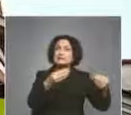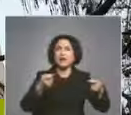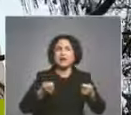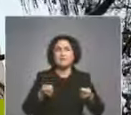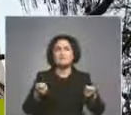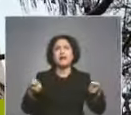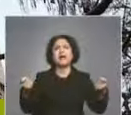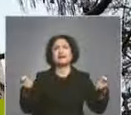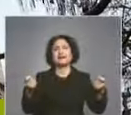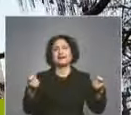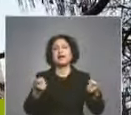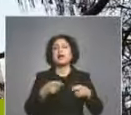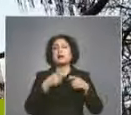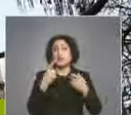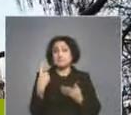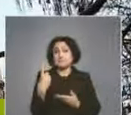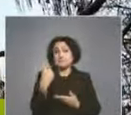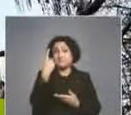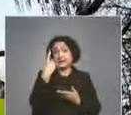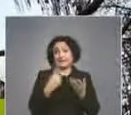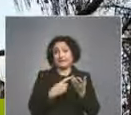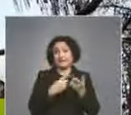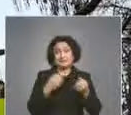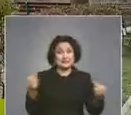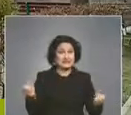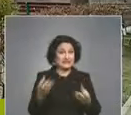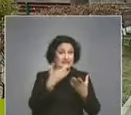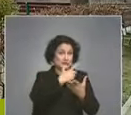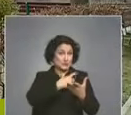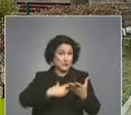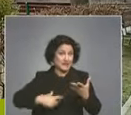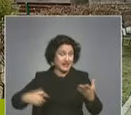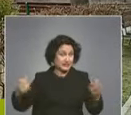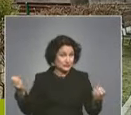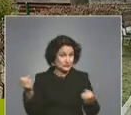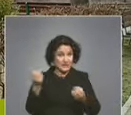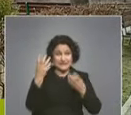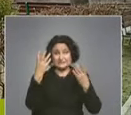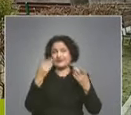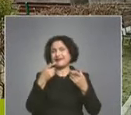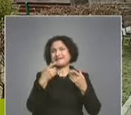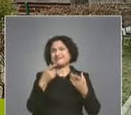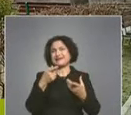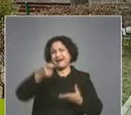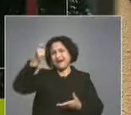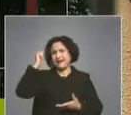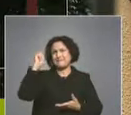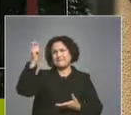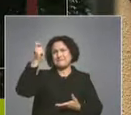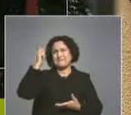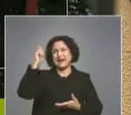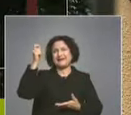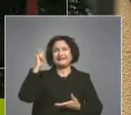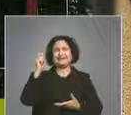разрушаването му, до първите национални чествания на Деня на Ботев и първите празнични камбани на Съединението.